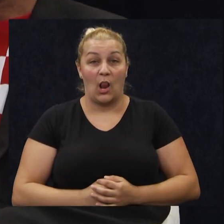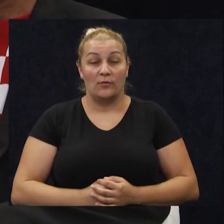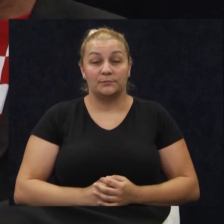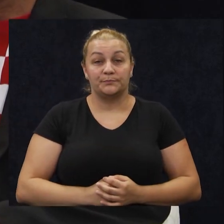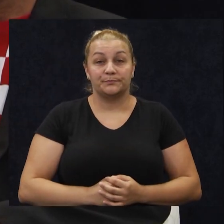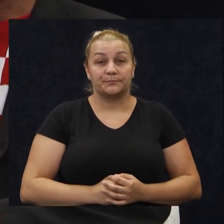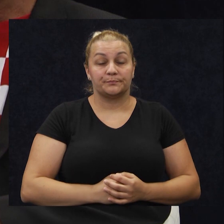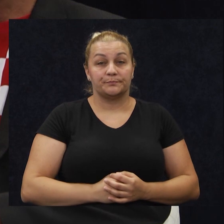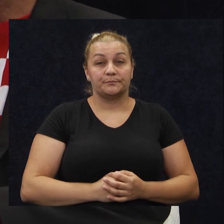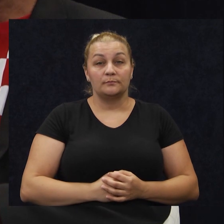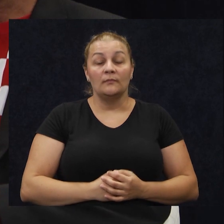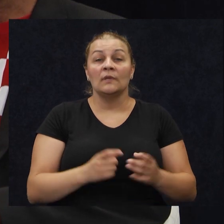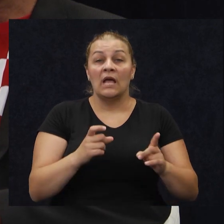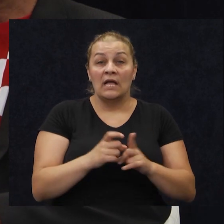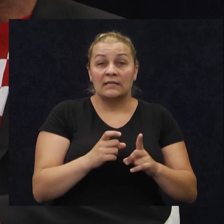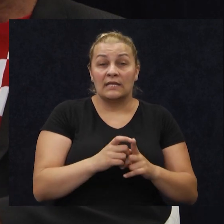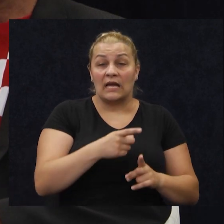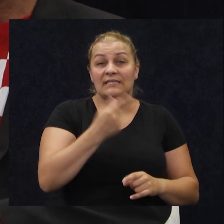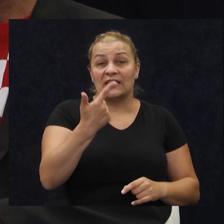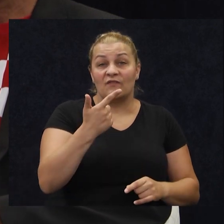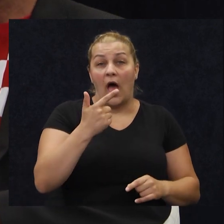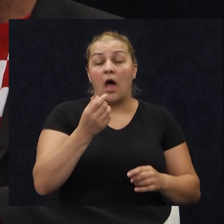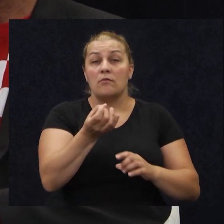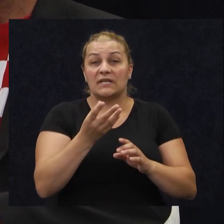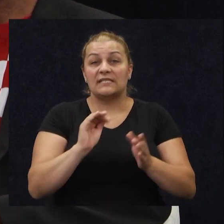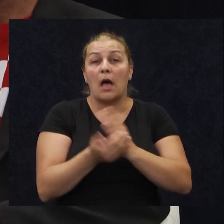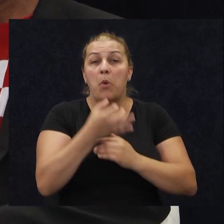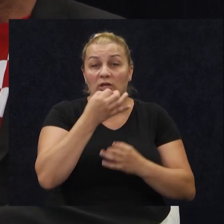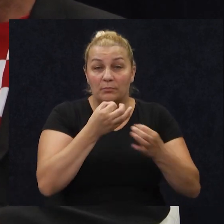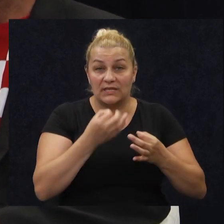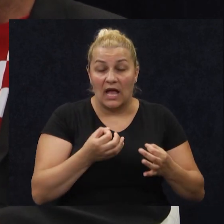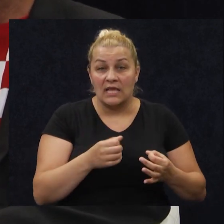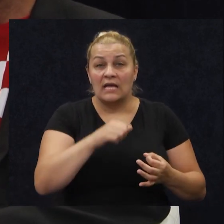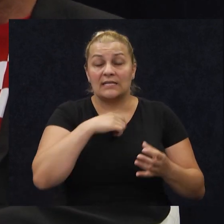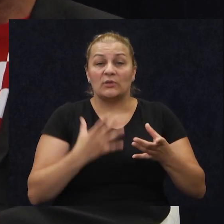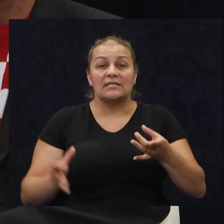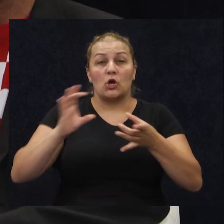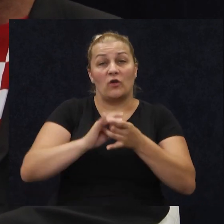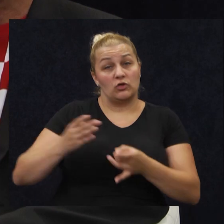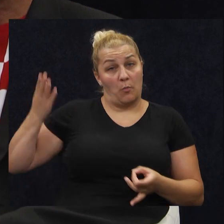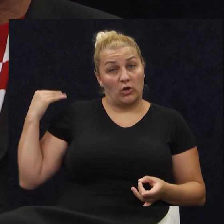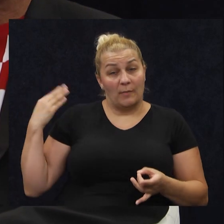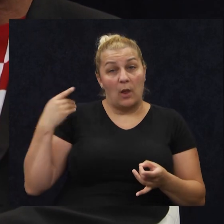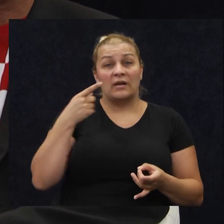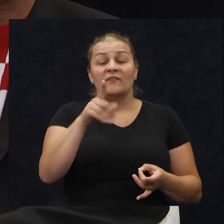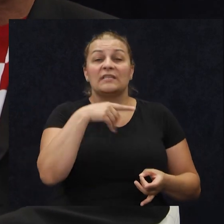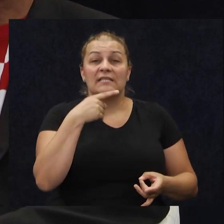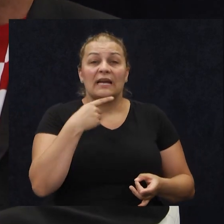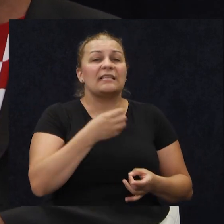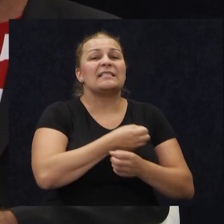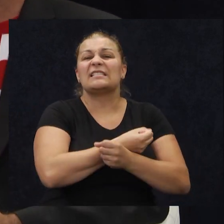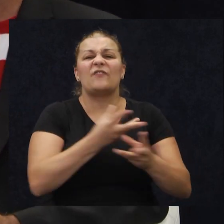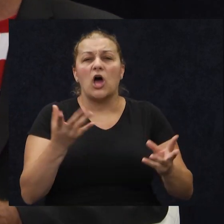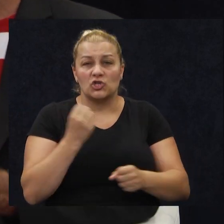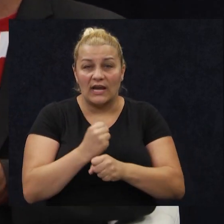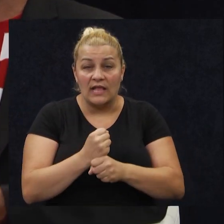Dragice, dva brzinska potpitanja, samo da se nadoveže, malo prije govorite, da ste sve i sva što radili, kako